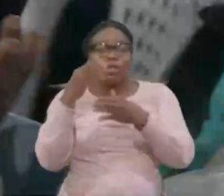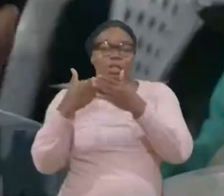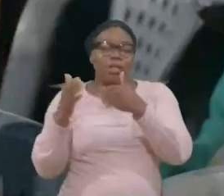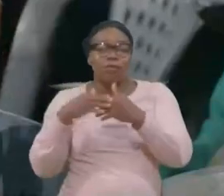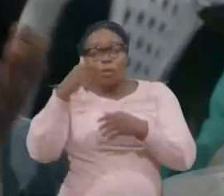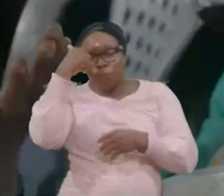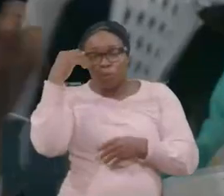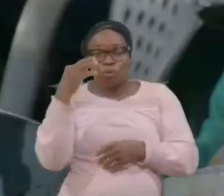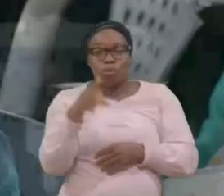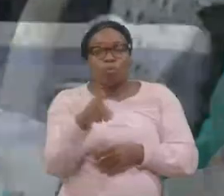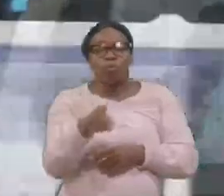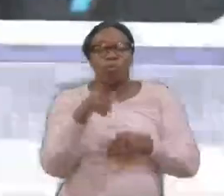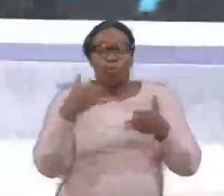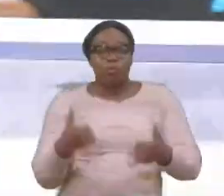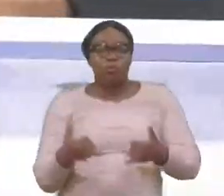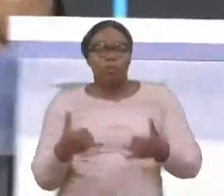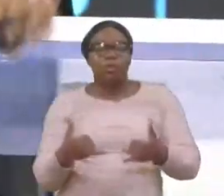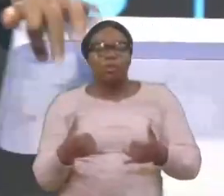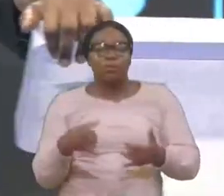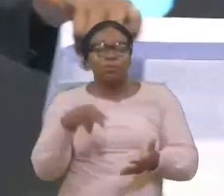maintenant, Lève-toi là-hautière,